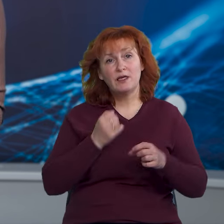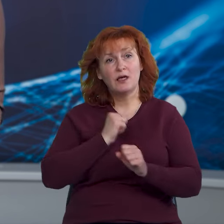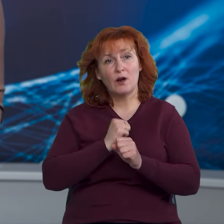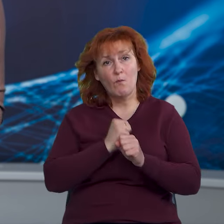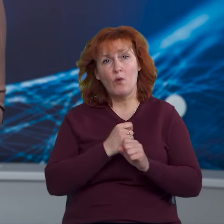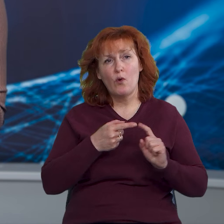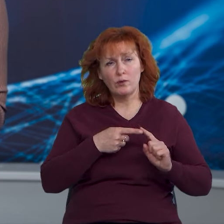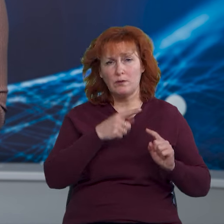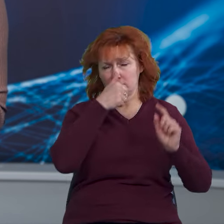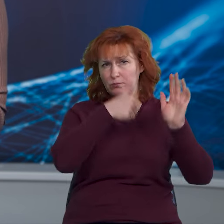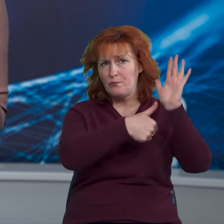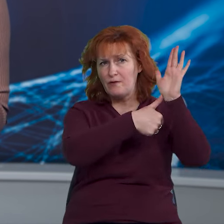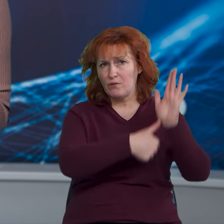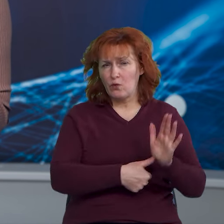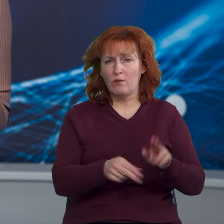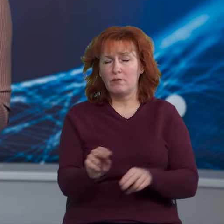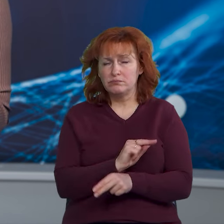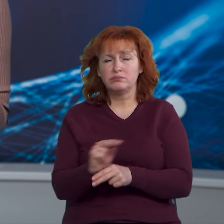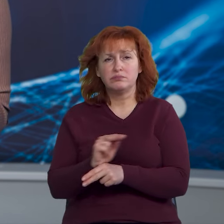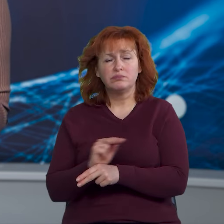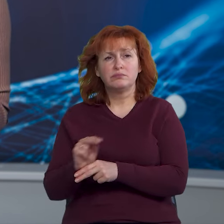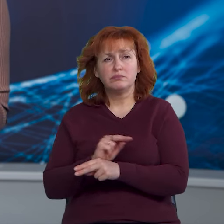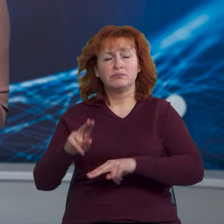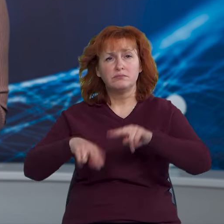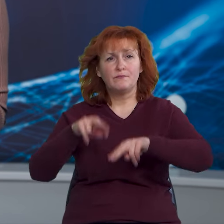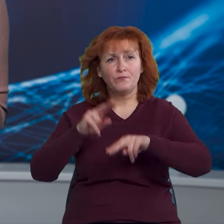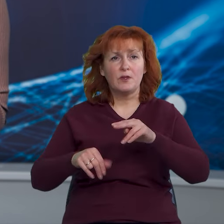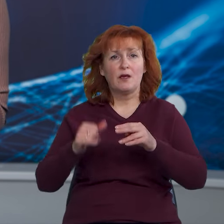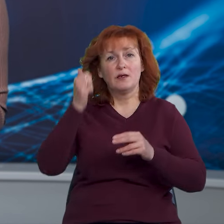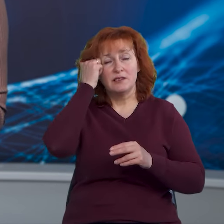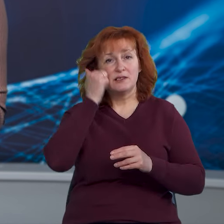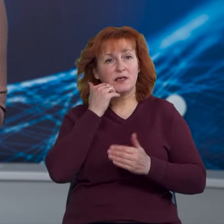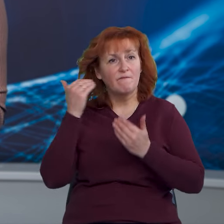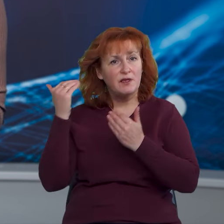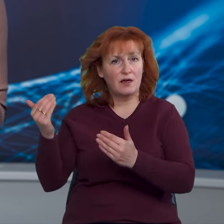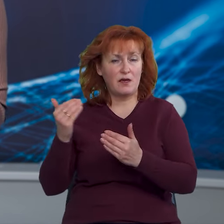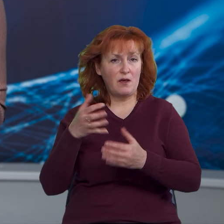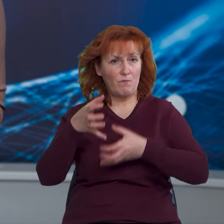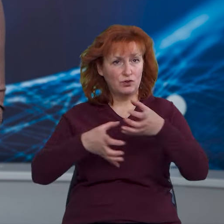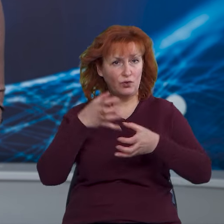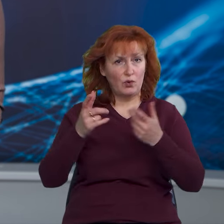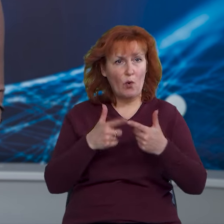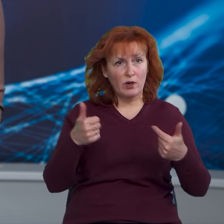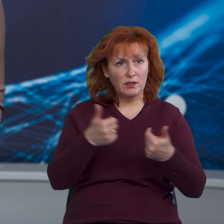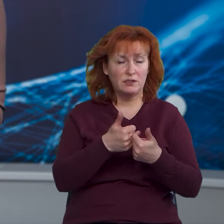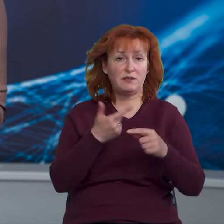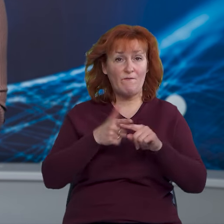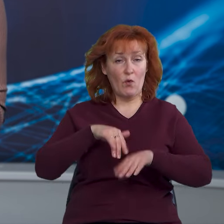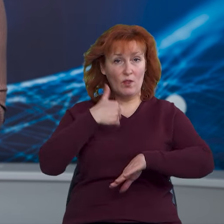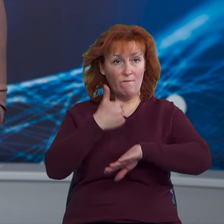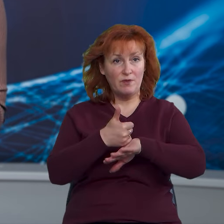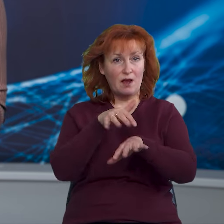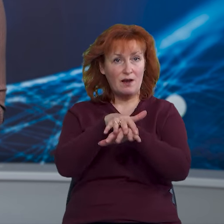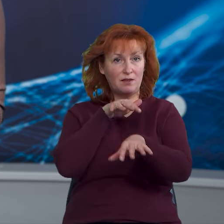будівлі тривали майже півроку. За цей час, завдяки допомозі міжнародних організацій, у головній глядацькій залі